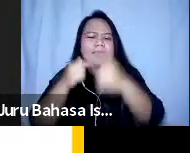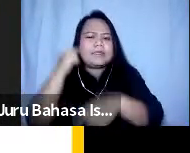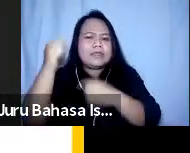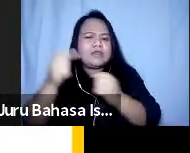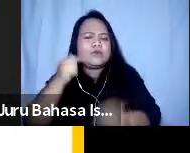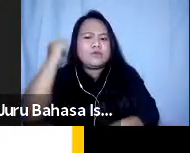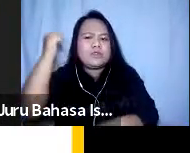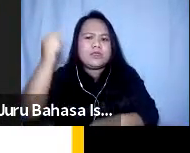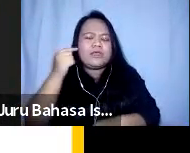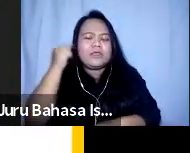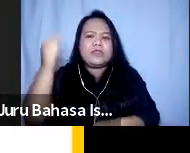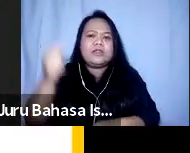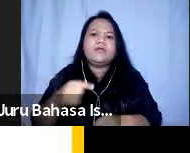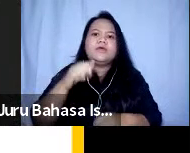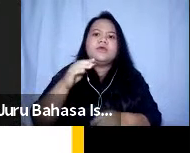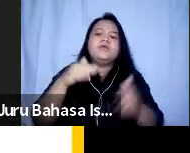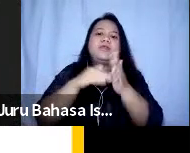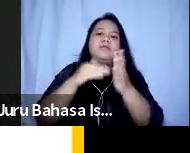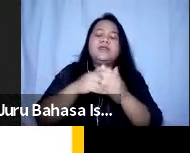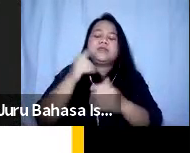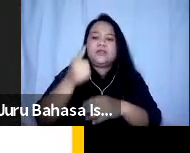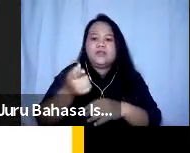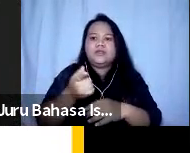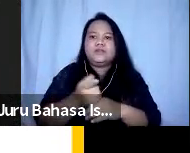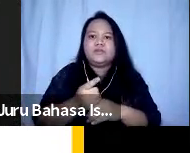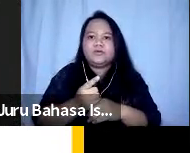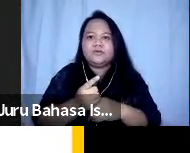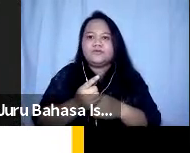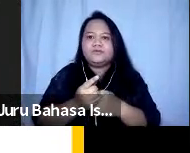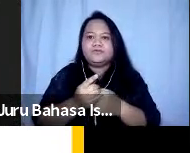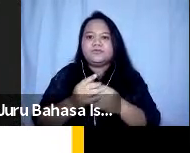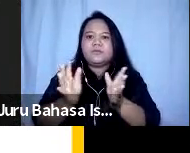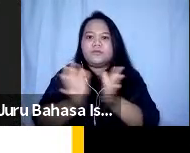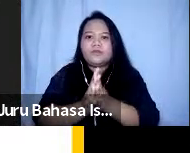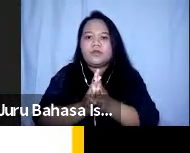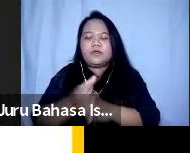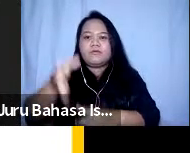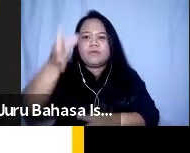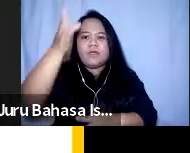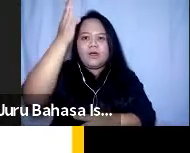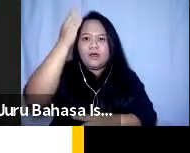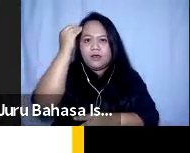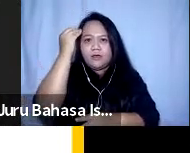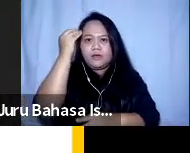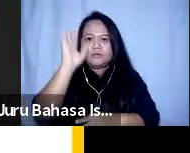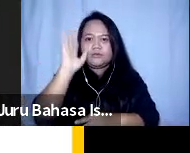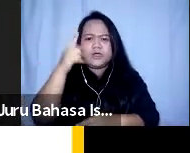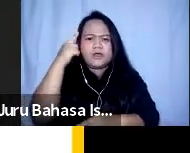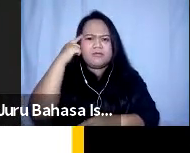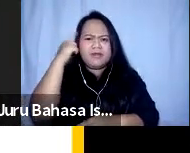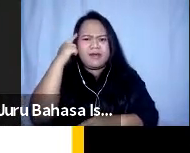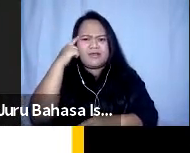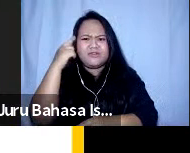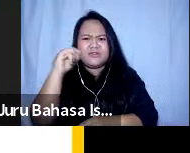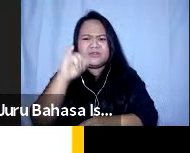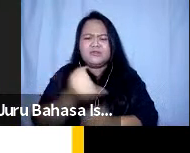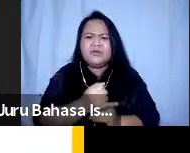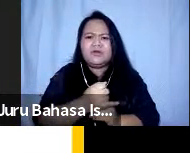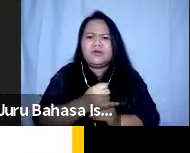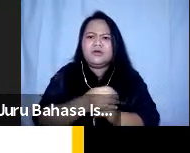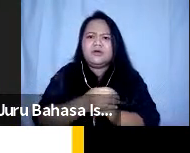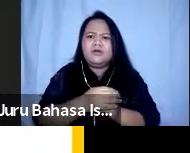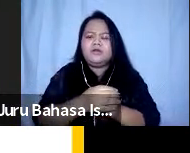keterbatasan mereka di situ dan kita harus paham jangan berasumsi juga ya Bapak Ibu itu